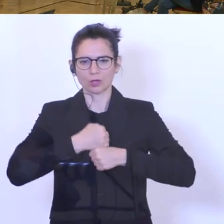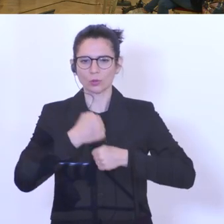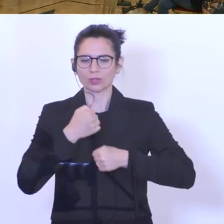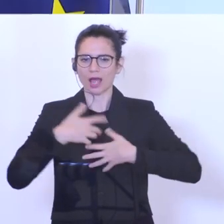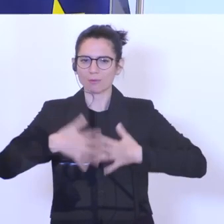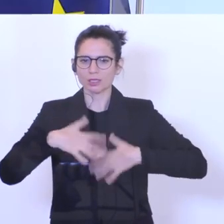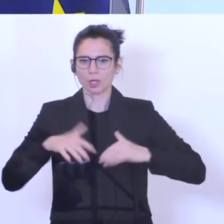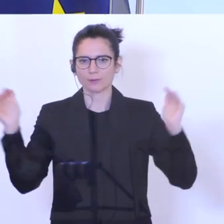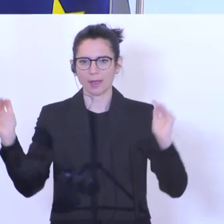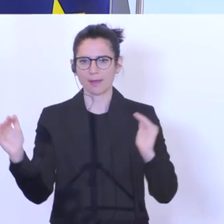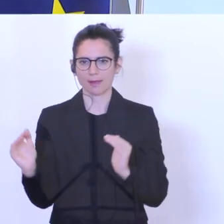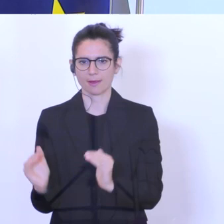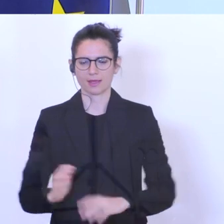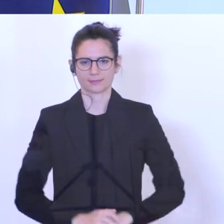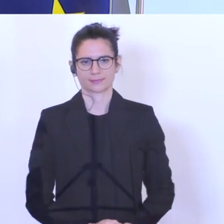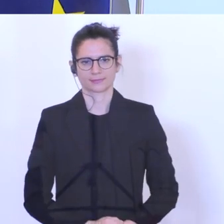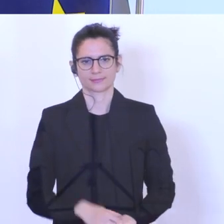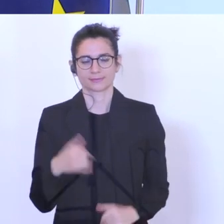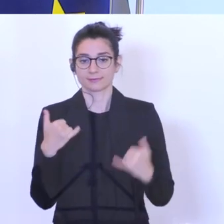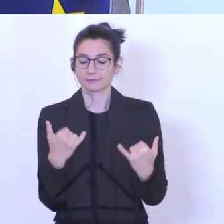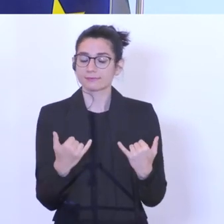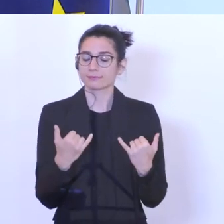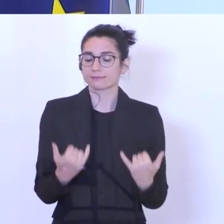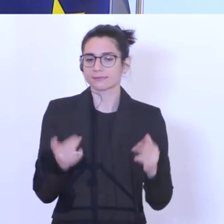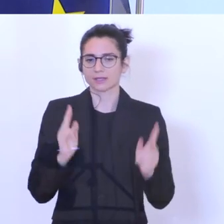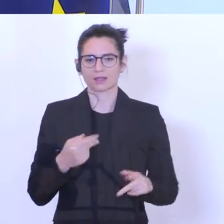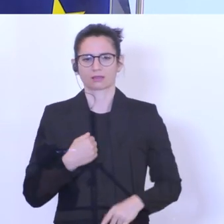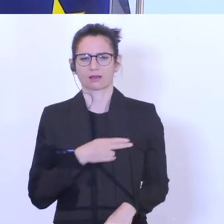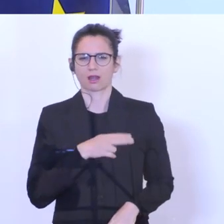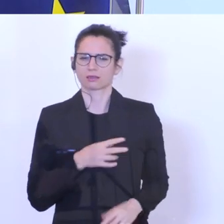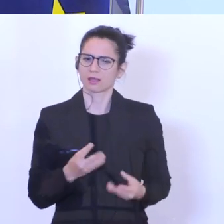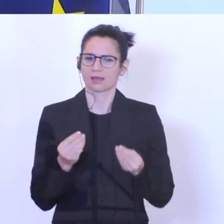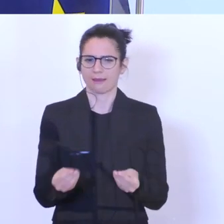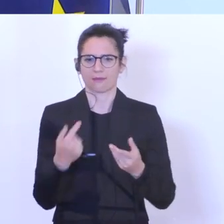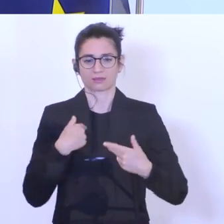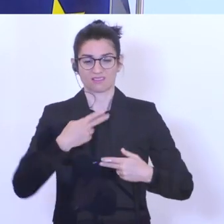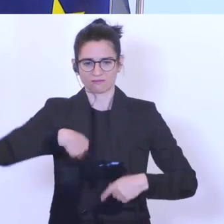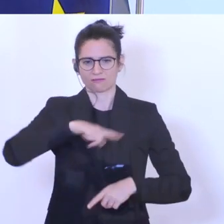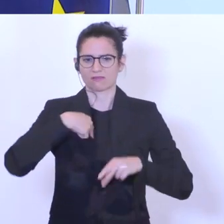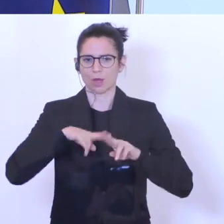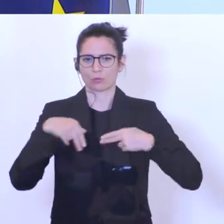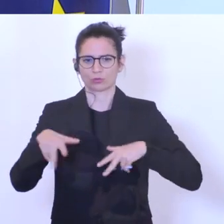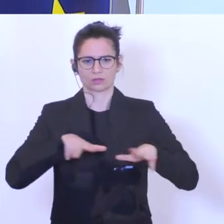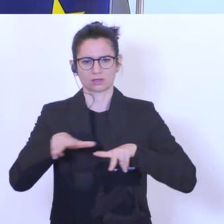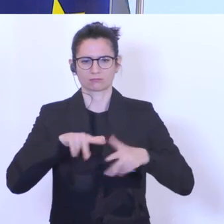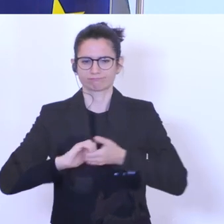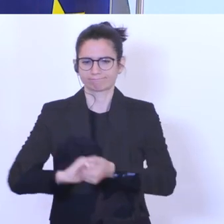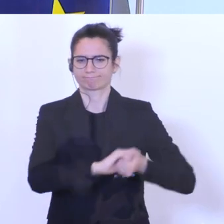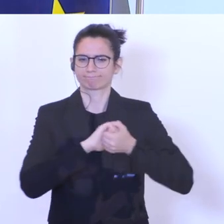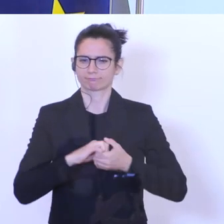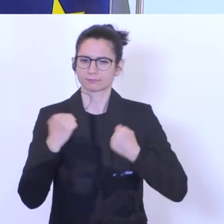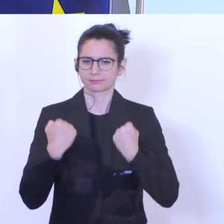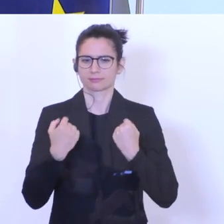weiterhin abflacht. Wir können garantieren, dass wir als Bundesregierung mit vereinten Kräften, mit den